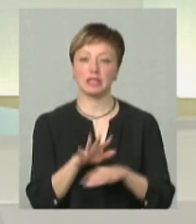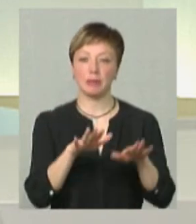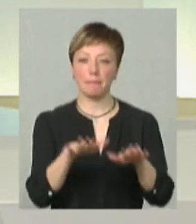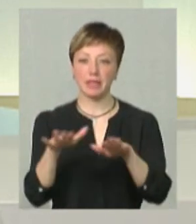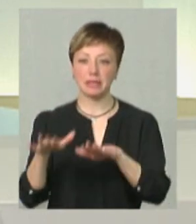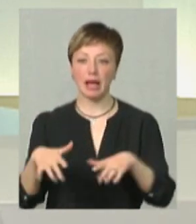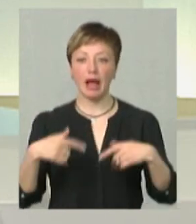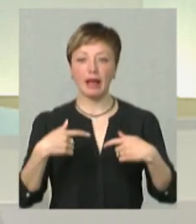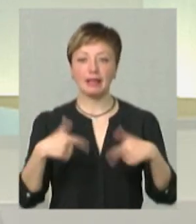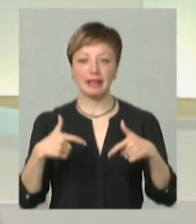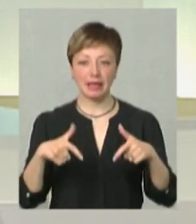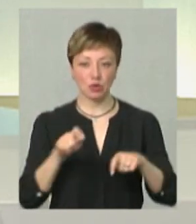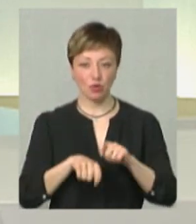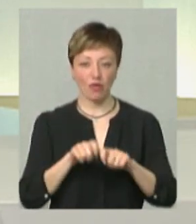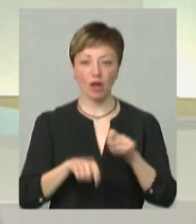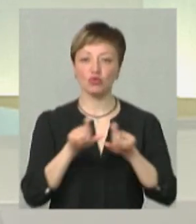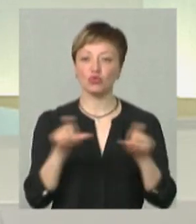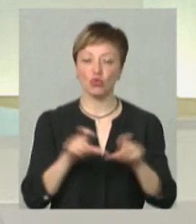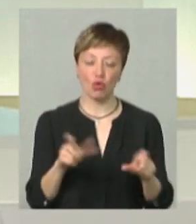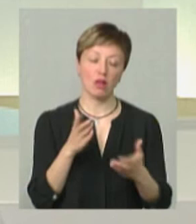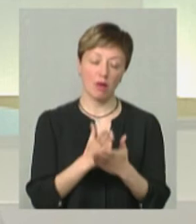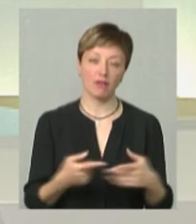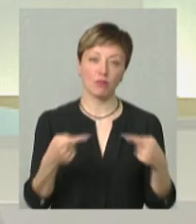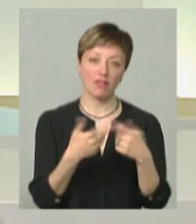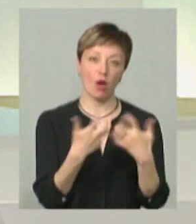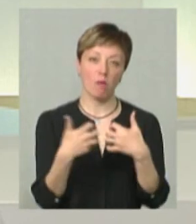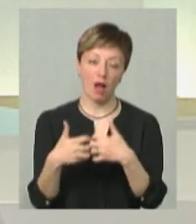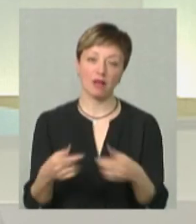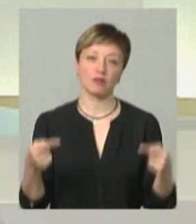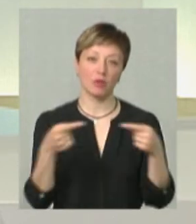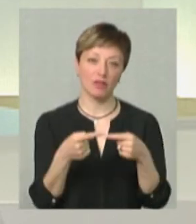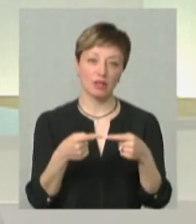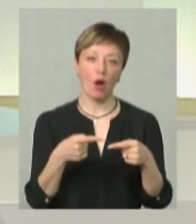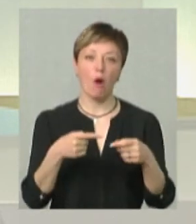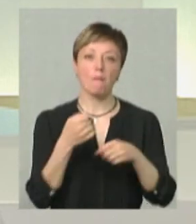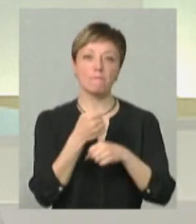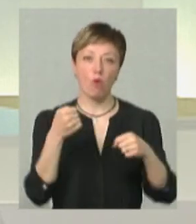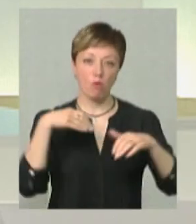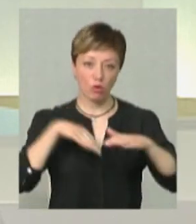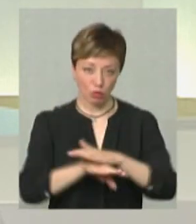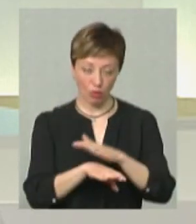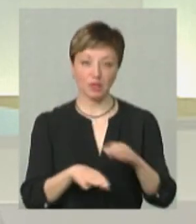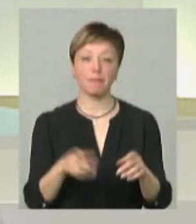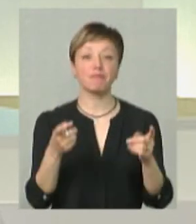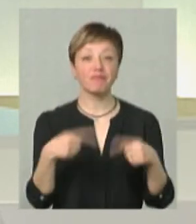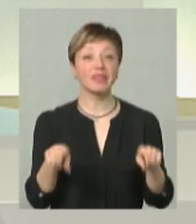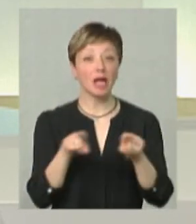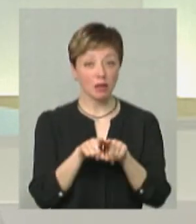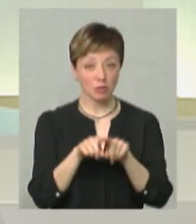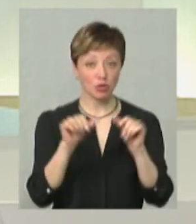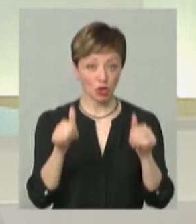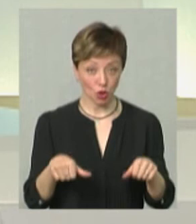тестування, тобто школи, які мають відповідне обладнання і, відповідно, бомбосховище. Таким чином,